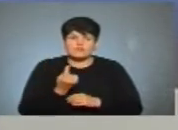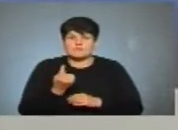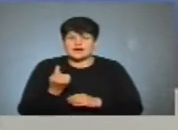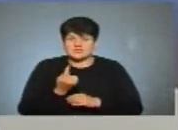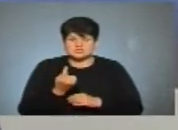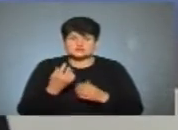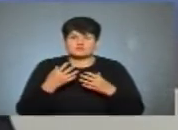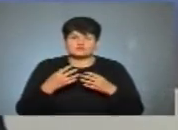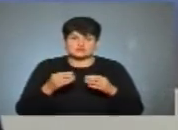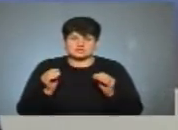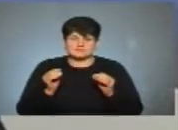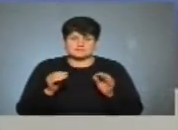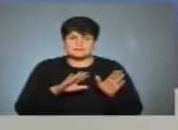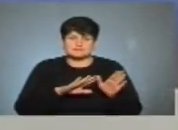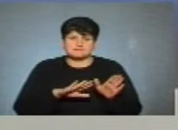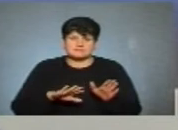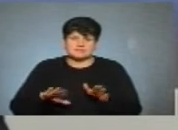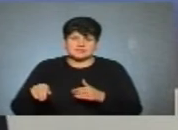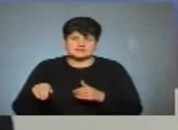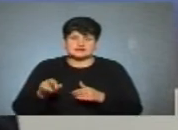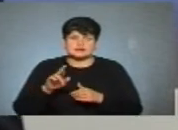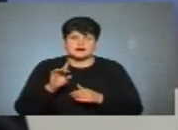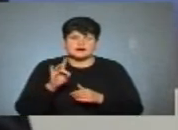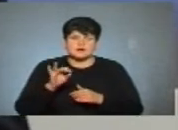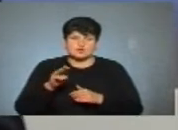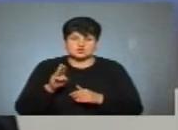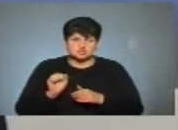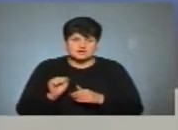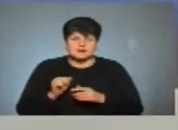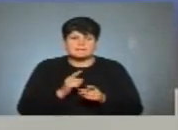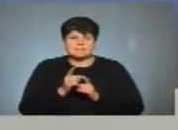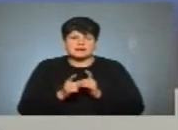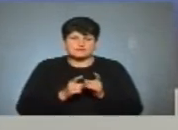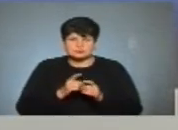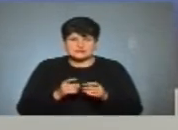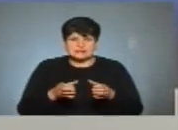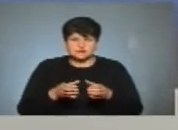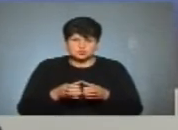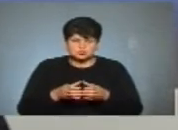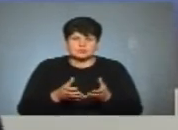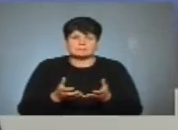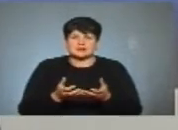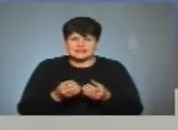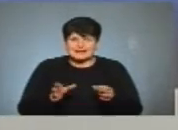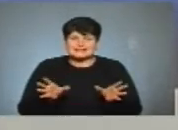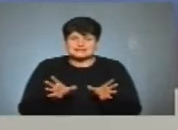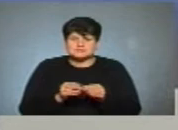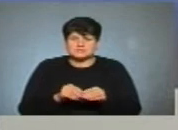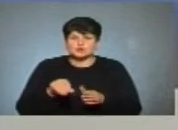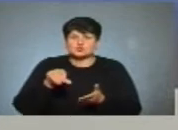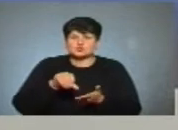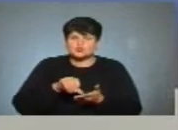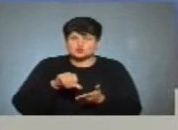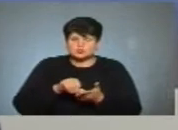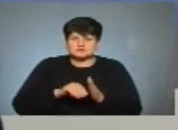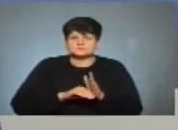вже після виходу Яроша і певного переформатування структури, прийняли спільну участь у